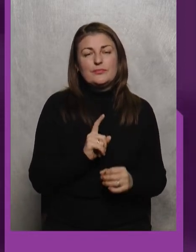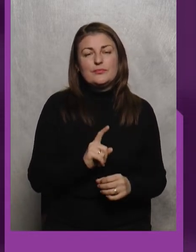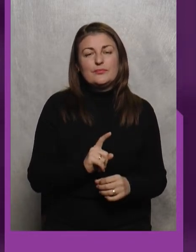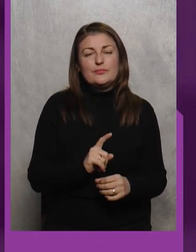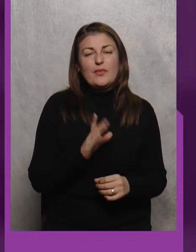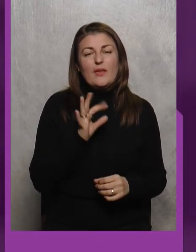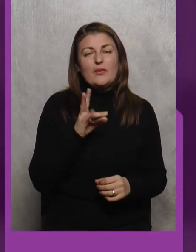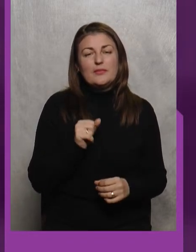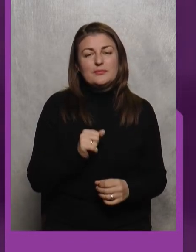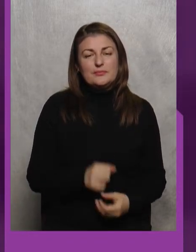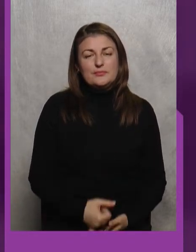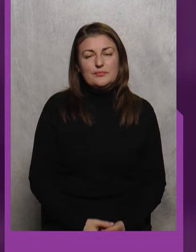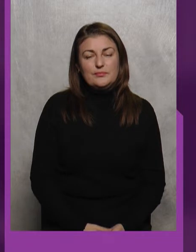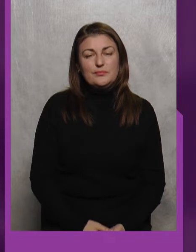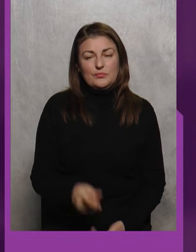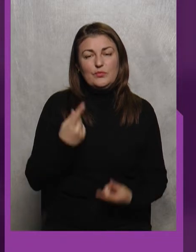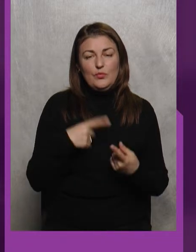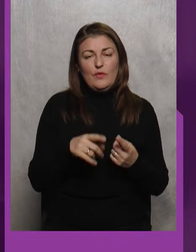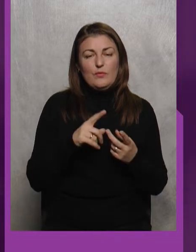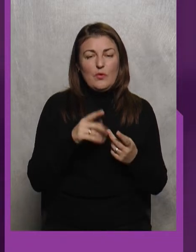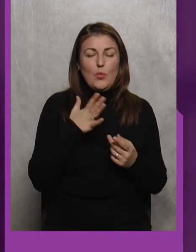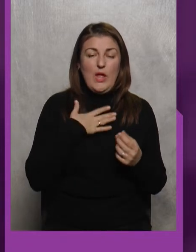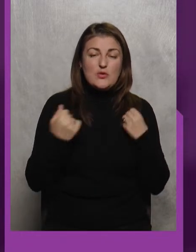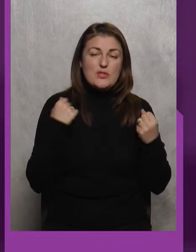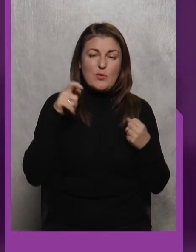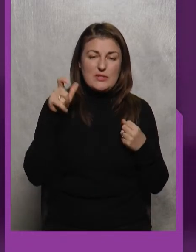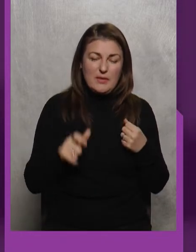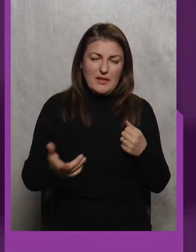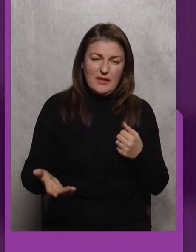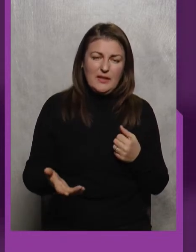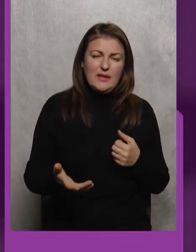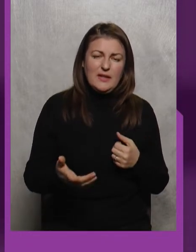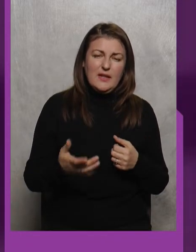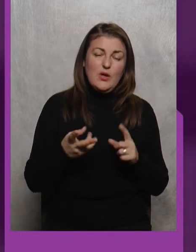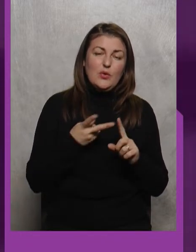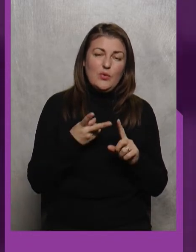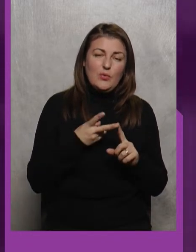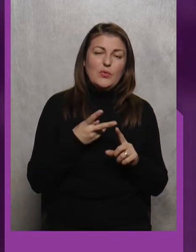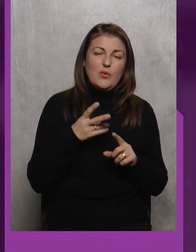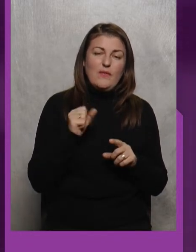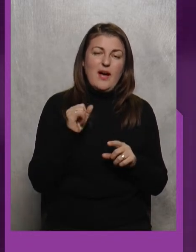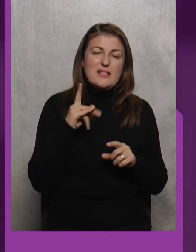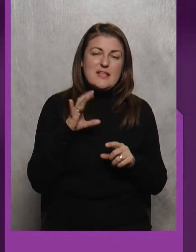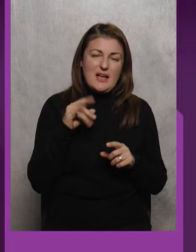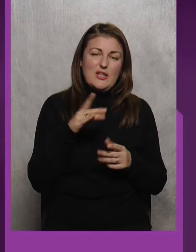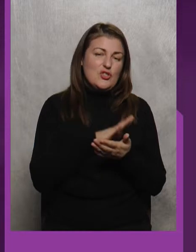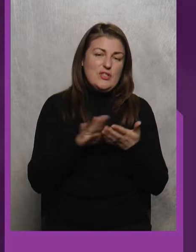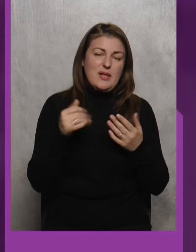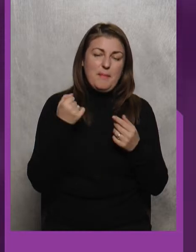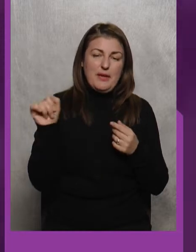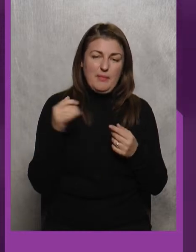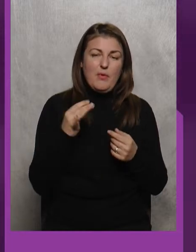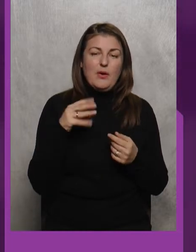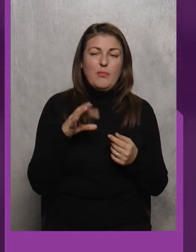Оцінка в Азарі Друга оцінка у нашої спортсменки І Друга оцінка в Азарі І чиста перемога Япон